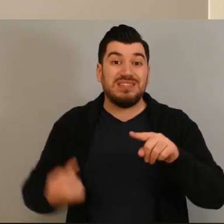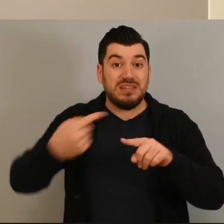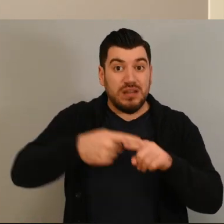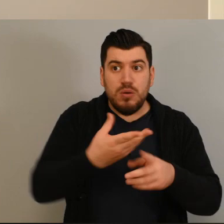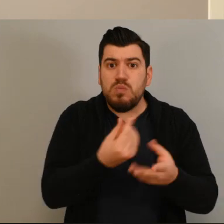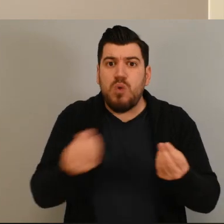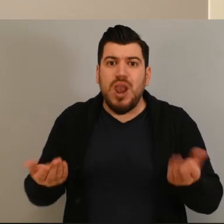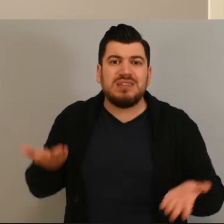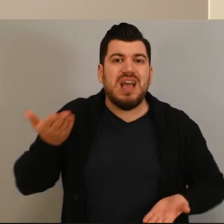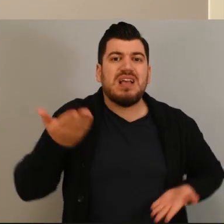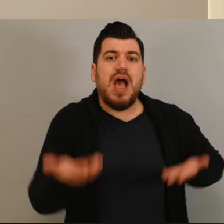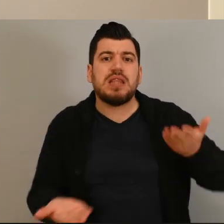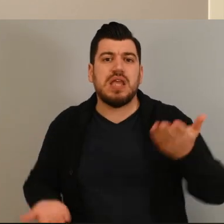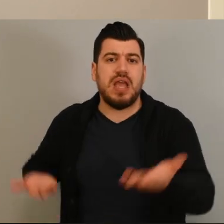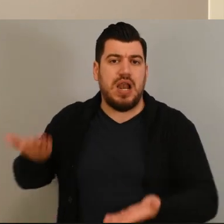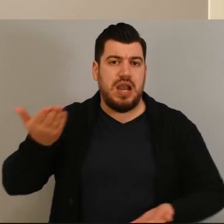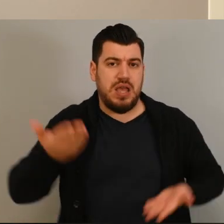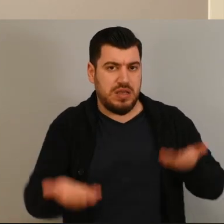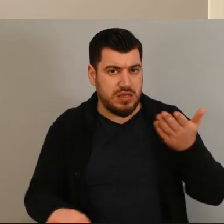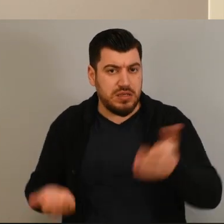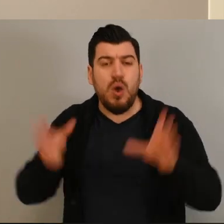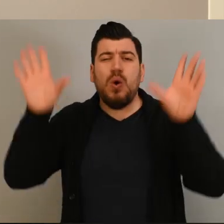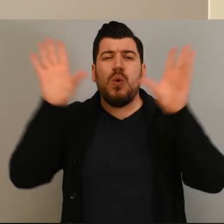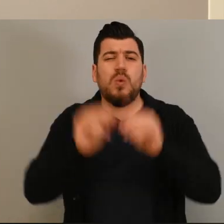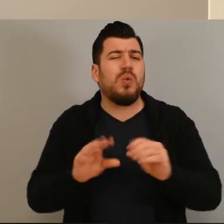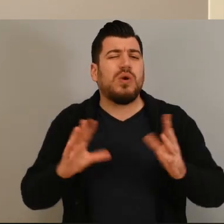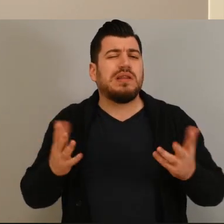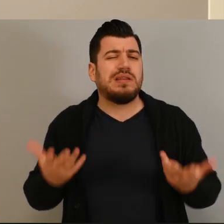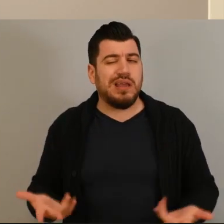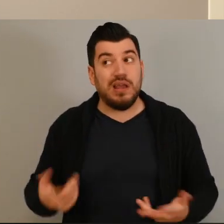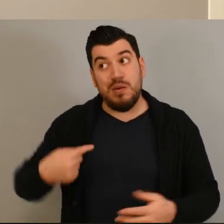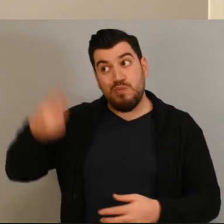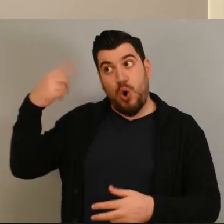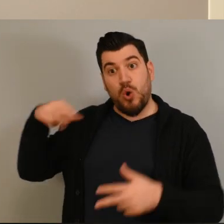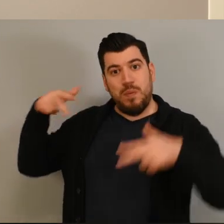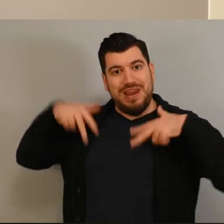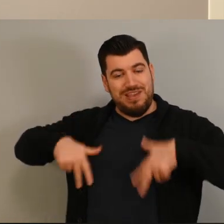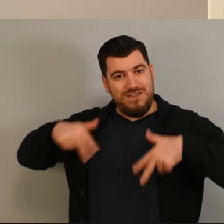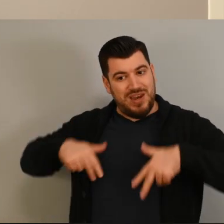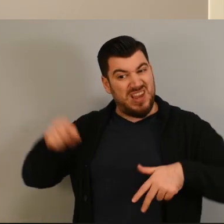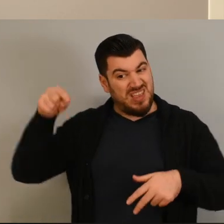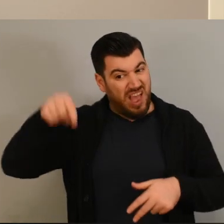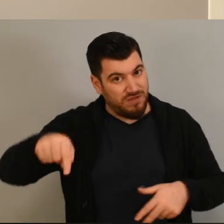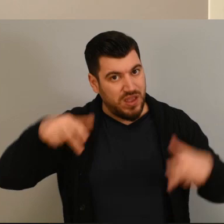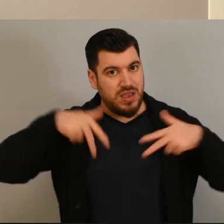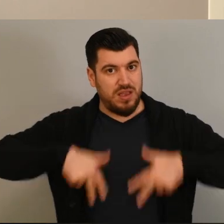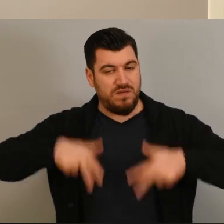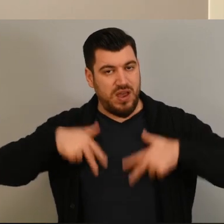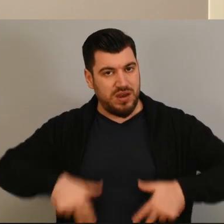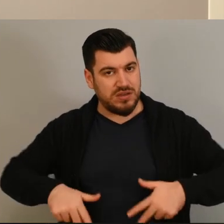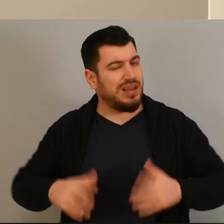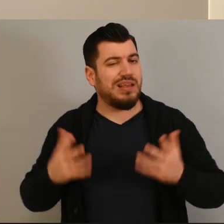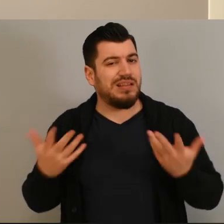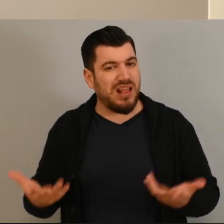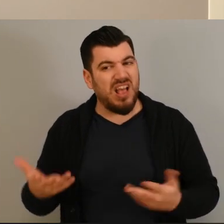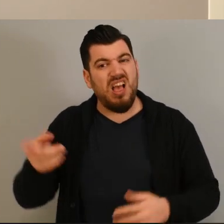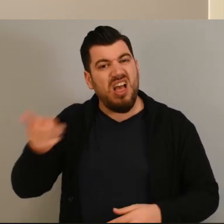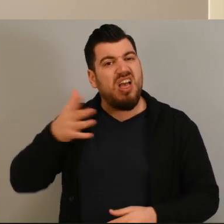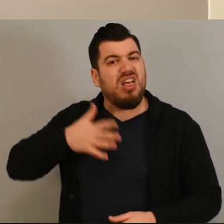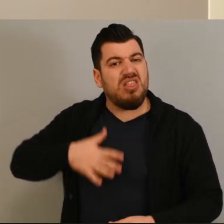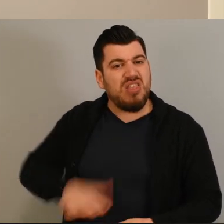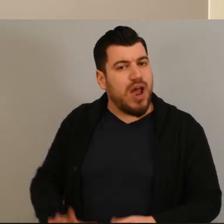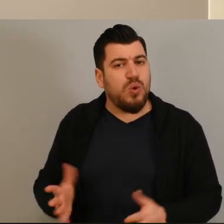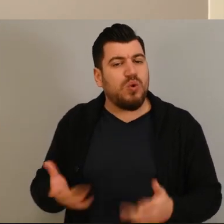με άλλα μάτια για μεθοδεύσεις άμεσα και έμεσα και από την προηγούμενη κυβέρνηση και από